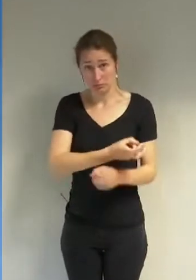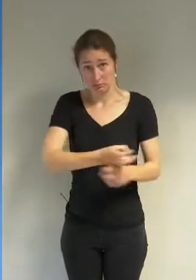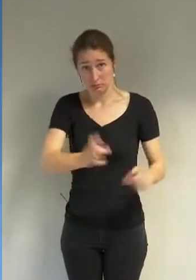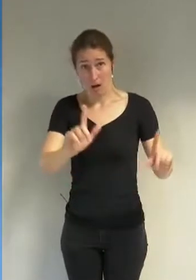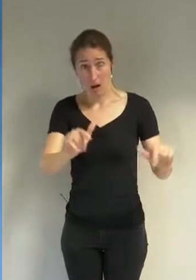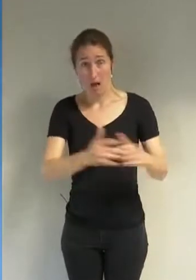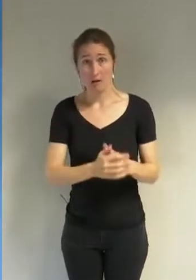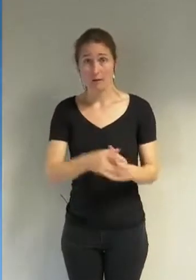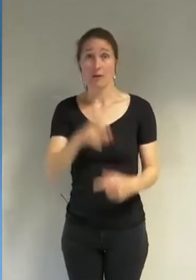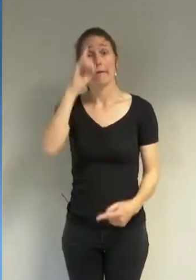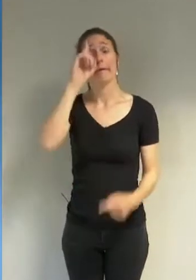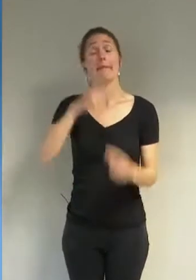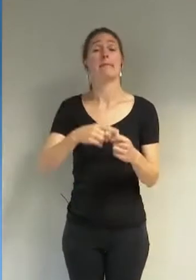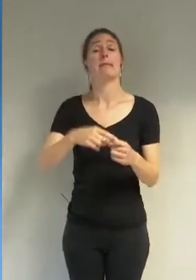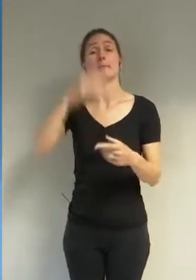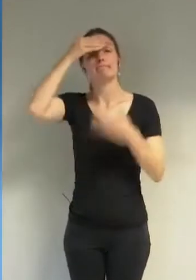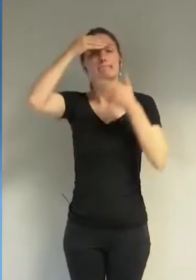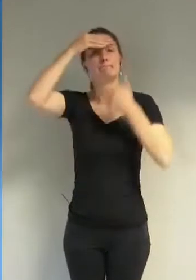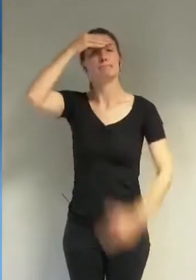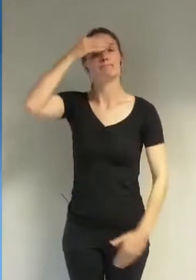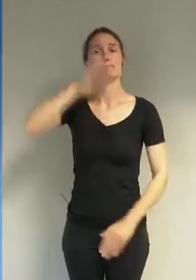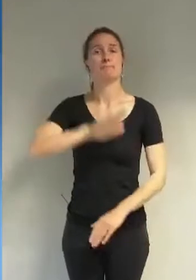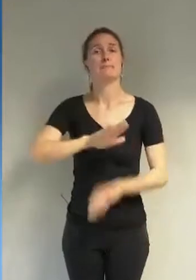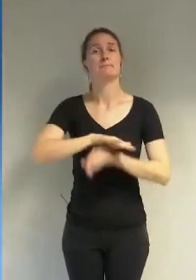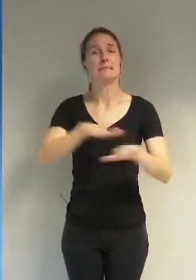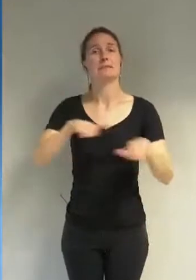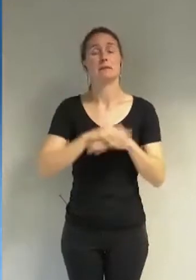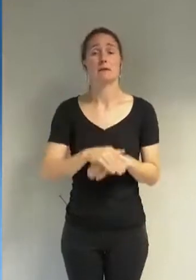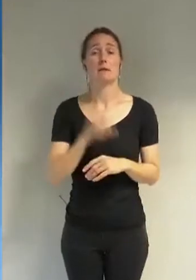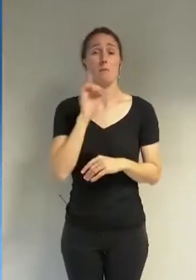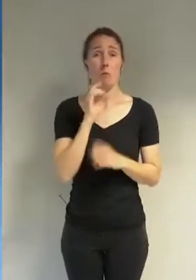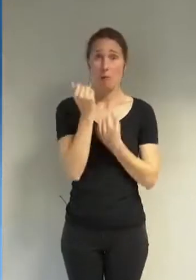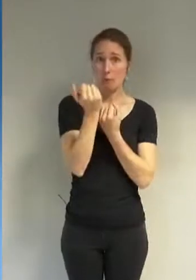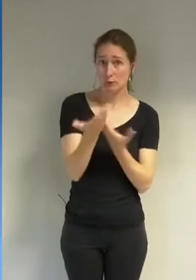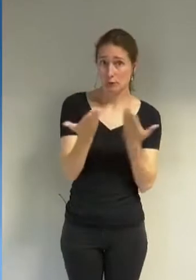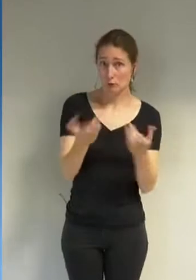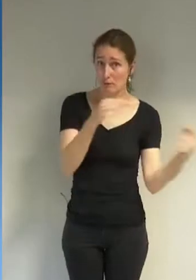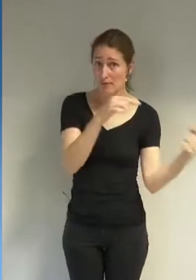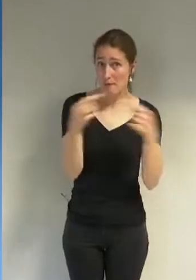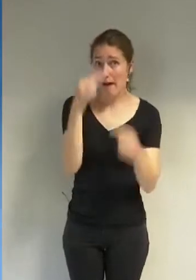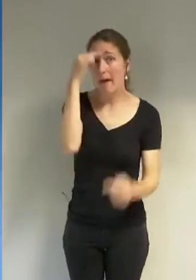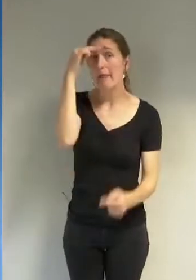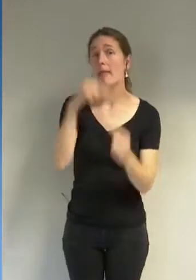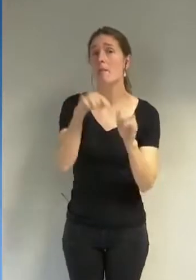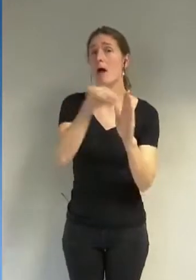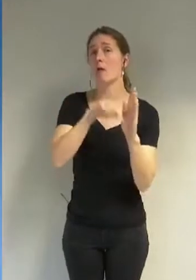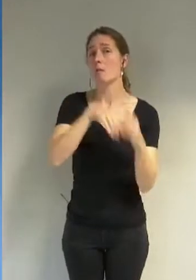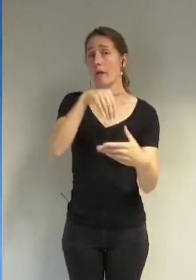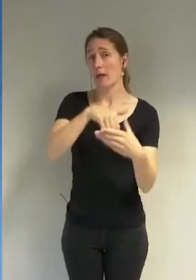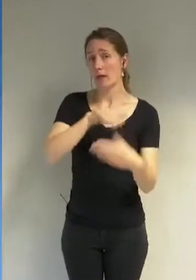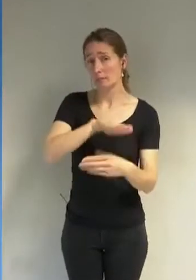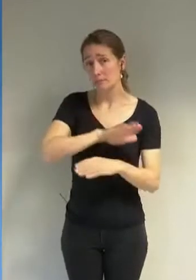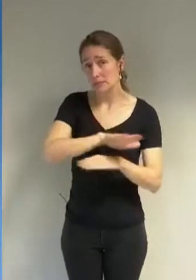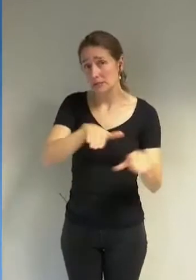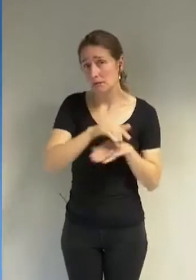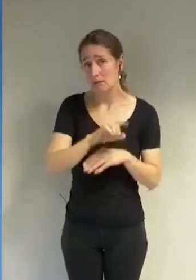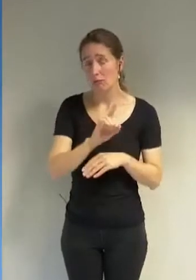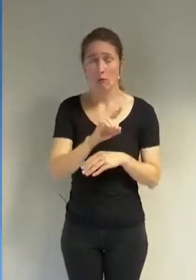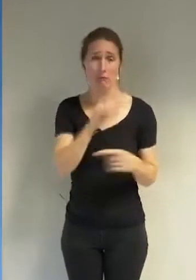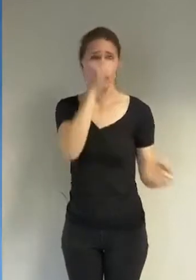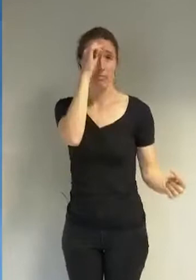Car le débat du jour n'est pas un débat sur le règlement intérieur des piscines. Ce n'est pas un débat pour permettre aux femmes de porter ce qu'elles veulent.